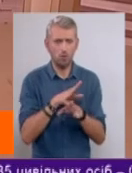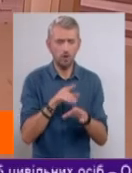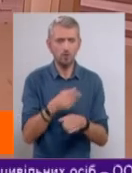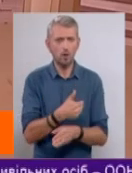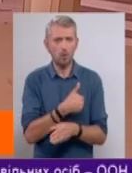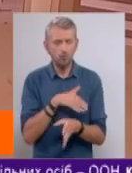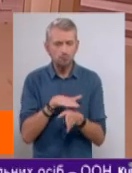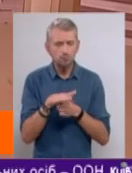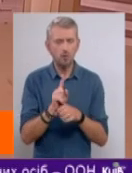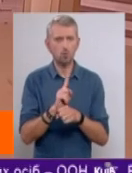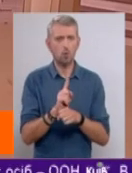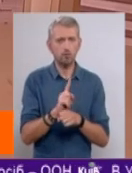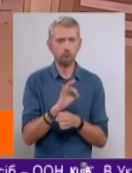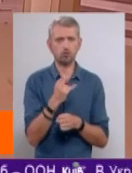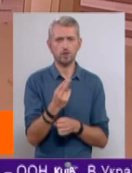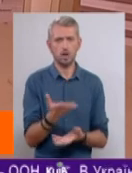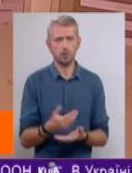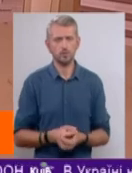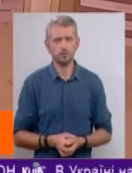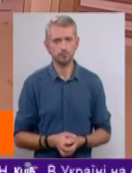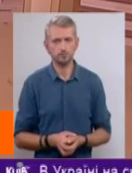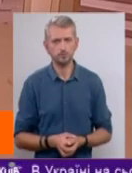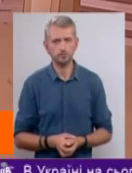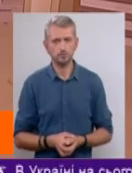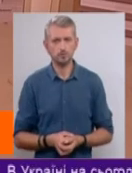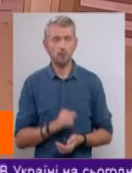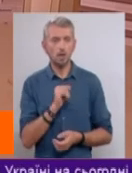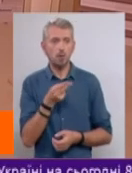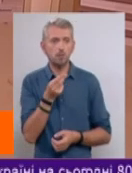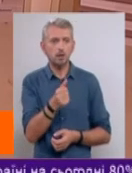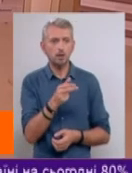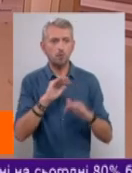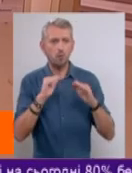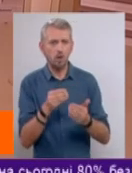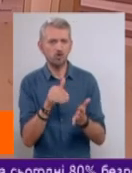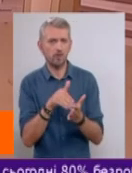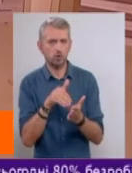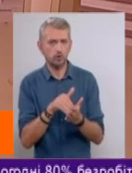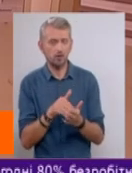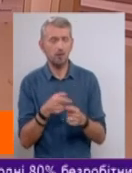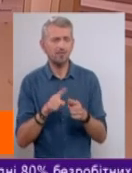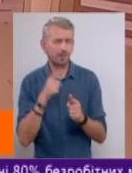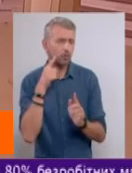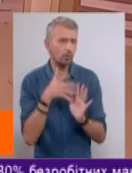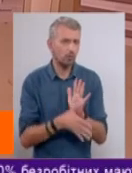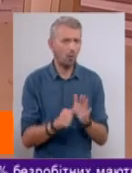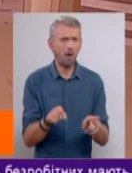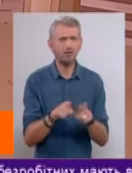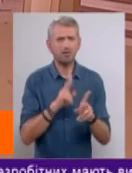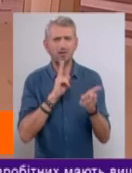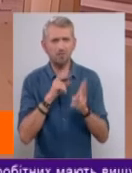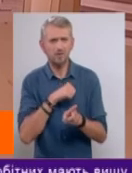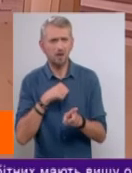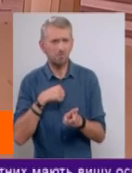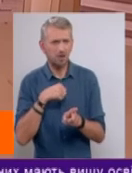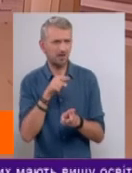втиснутися в соціальну норму і платити по меншій вартості. Це зрозуміло. А вже такі нарікання самих